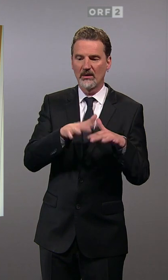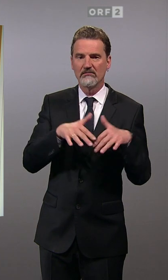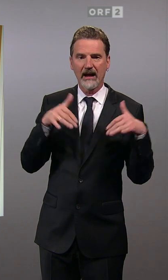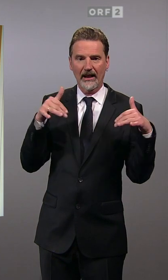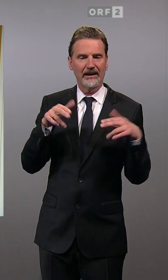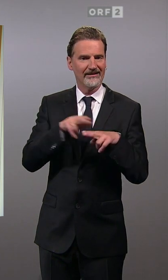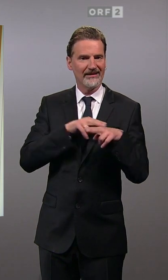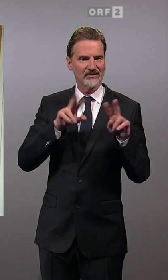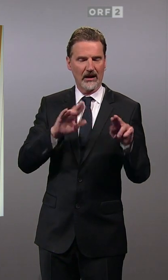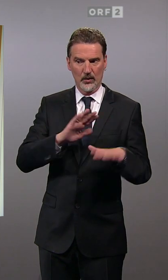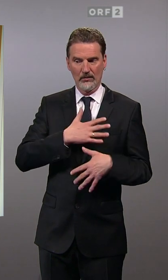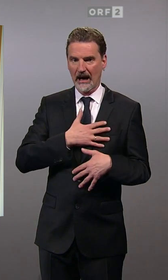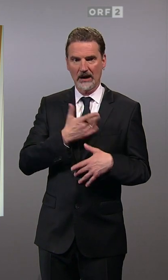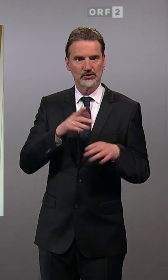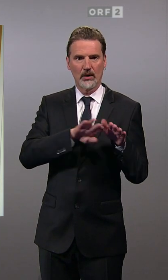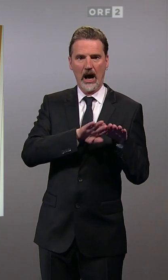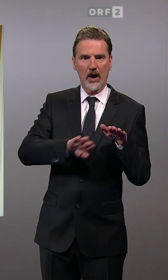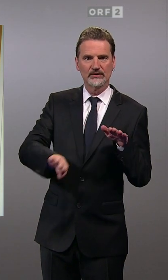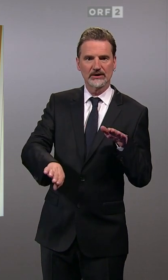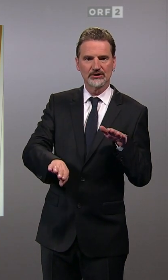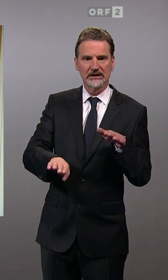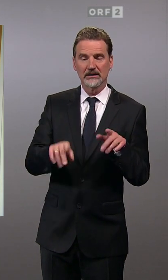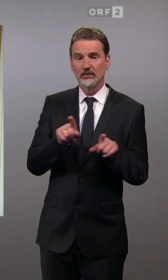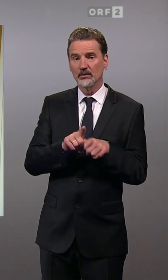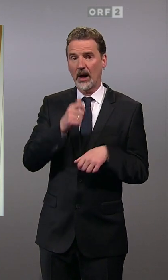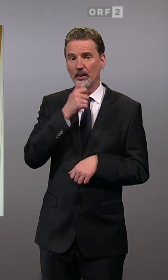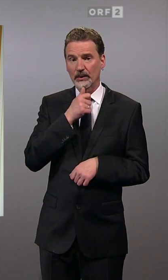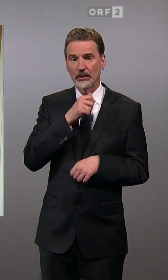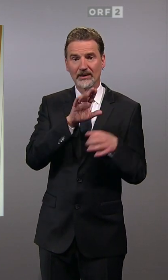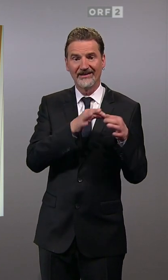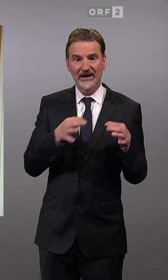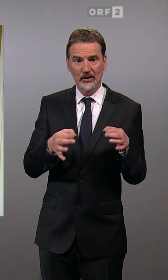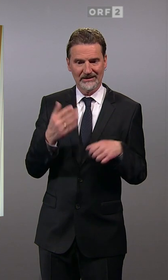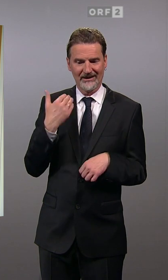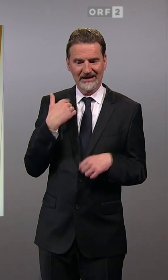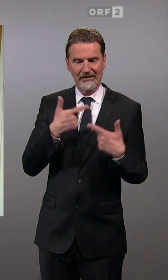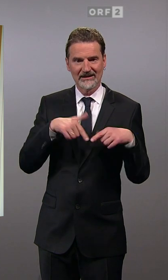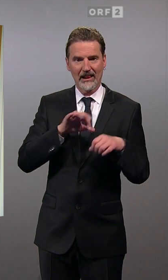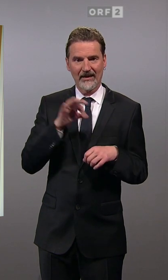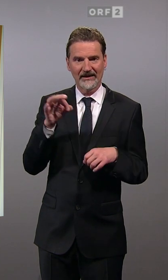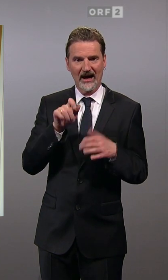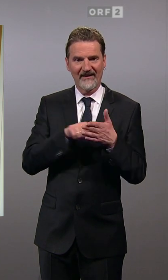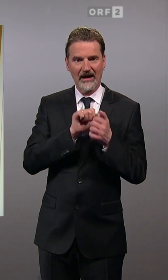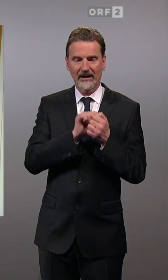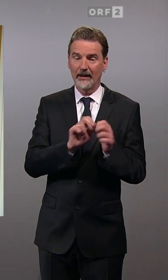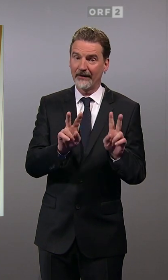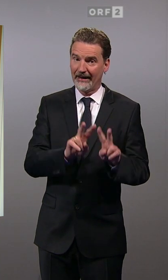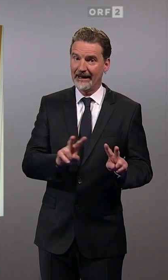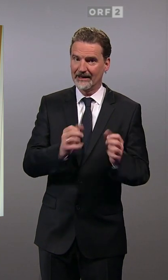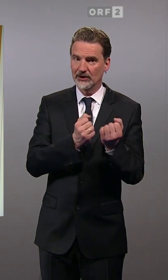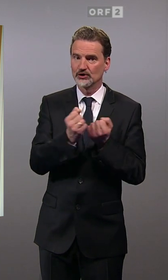Nationalrat völlig überraschend ausgeschieden und auch für die Grünen in Niederösterreich beim Landtagswahlkampf ist ein ähnliches Schicksal